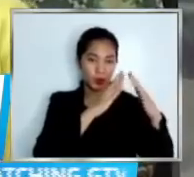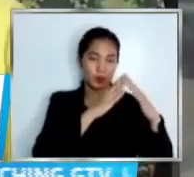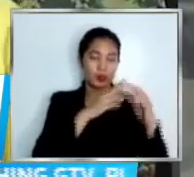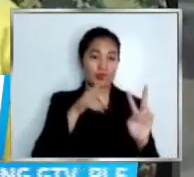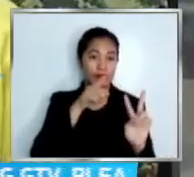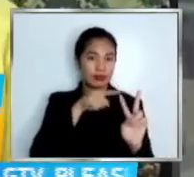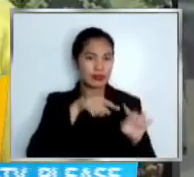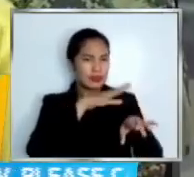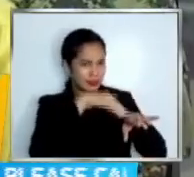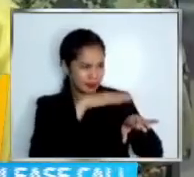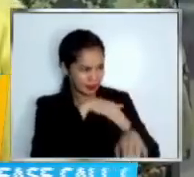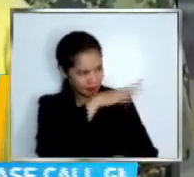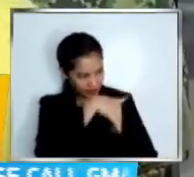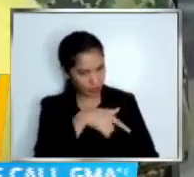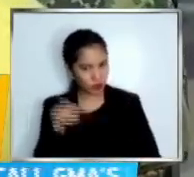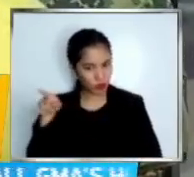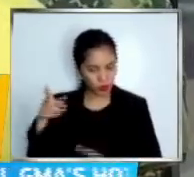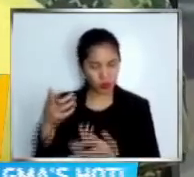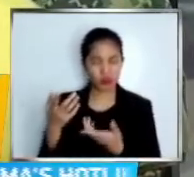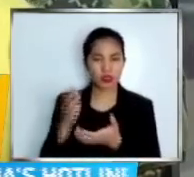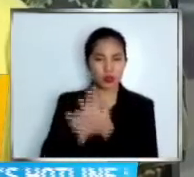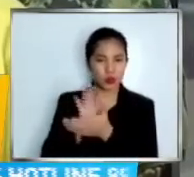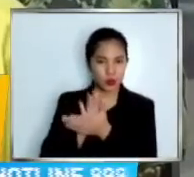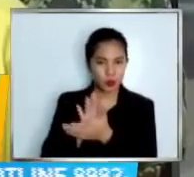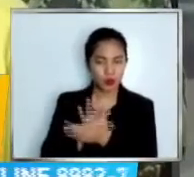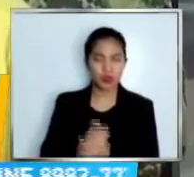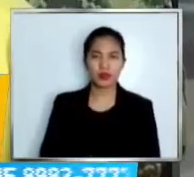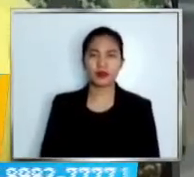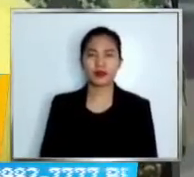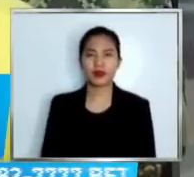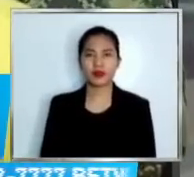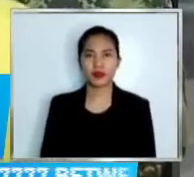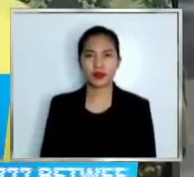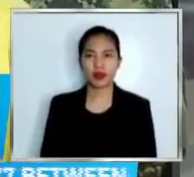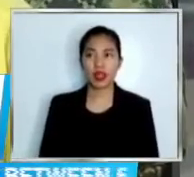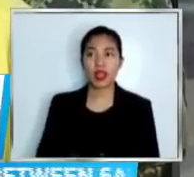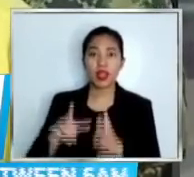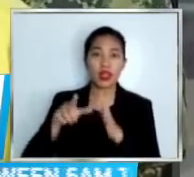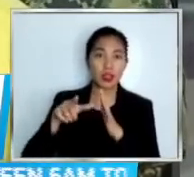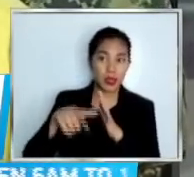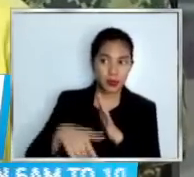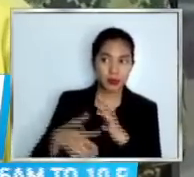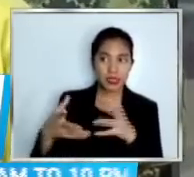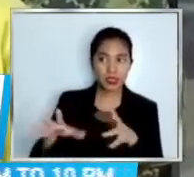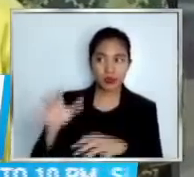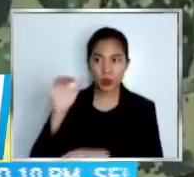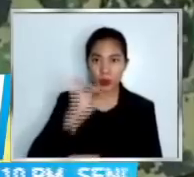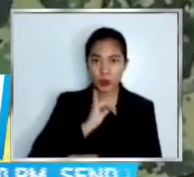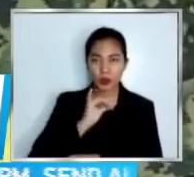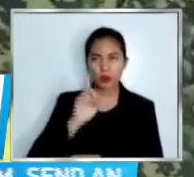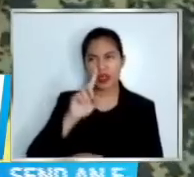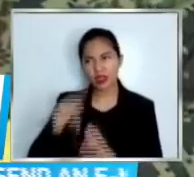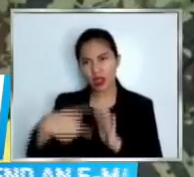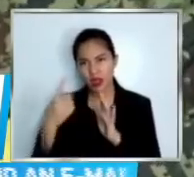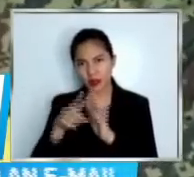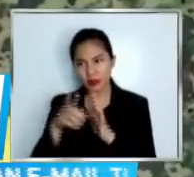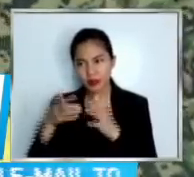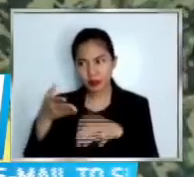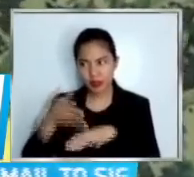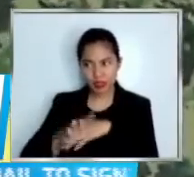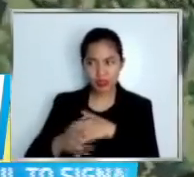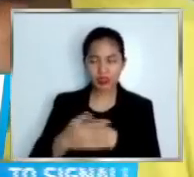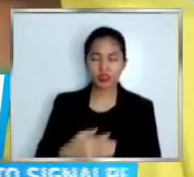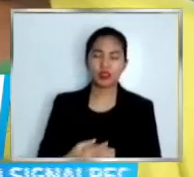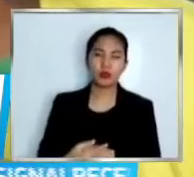Nung tapos sila mag-inom, maya-maya, mga isang oras po lumipas, bigla po dumating ito, hinayaya niya ako na may